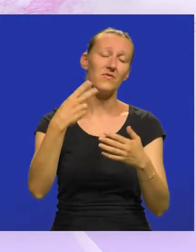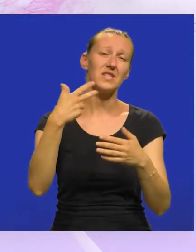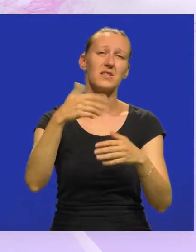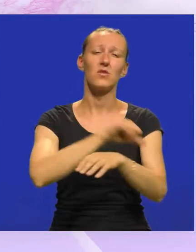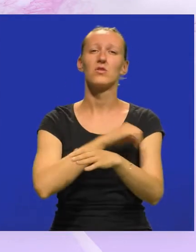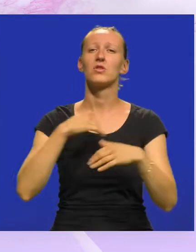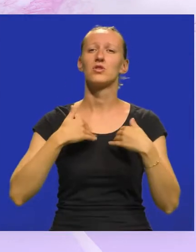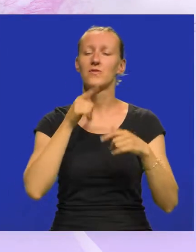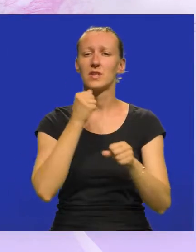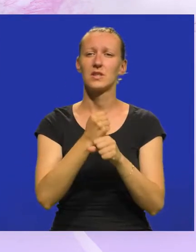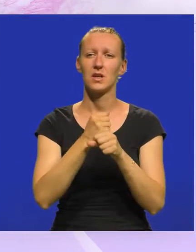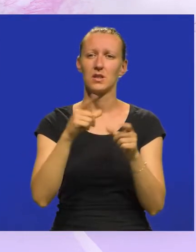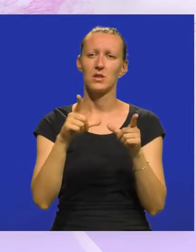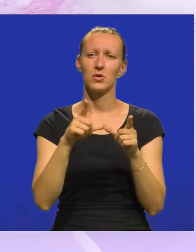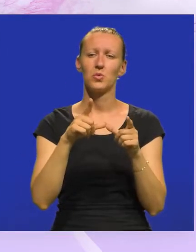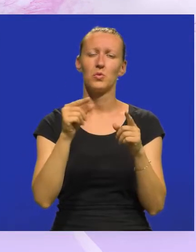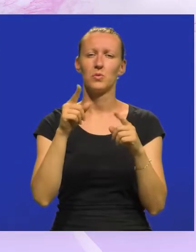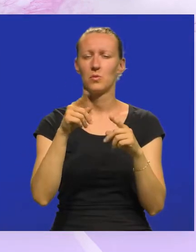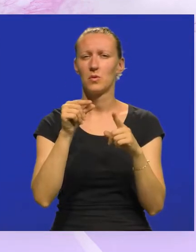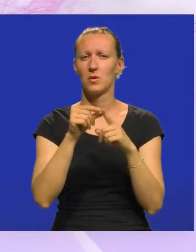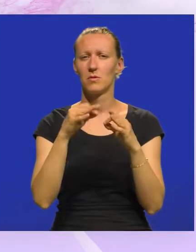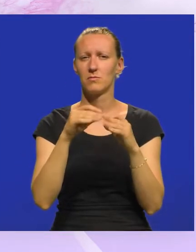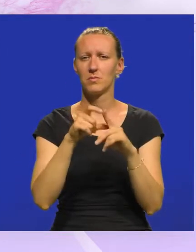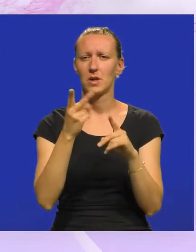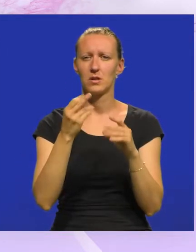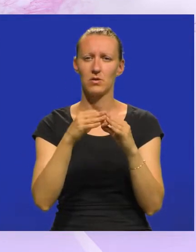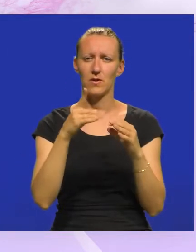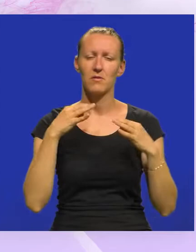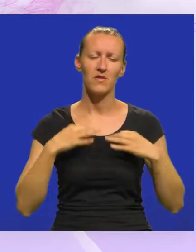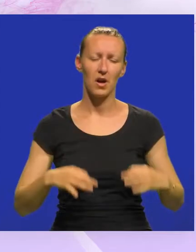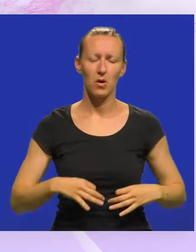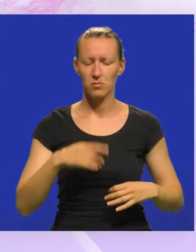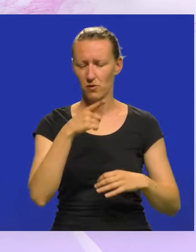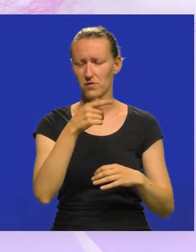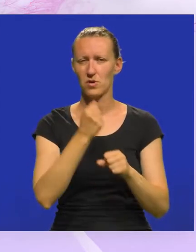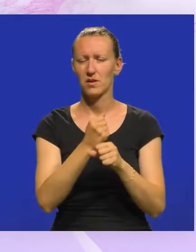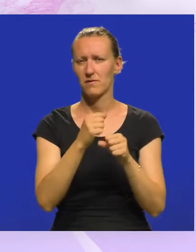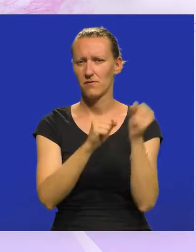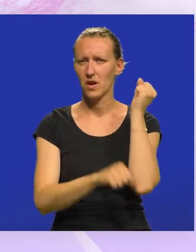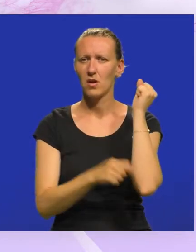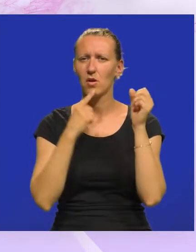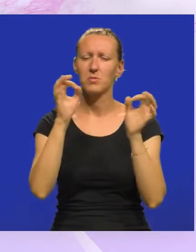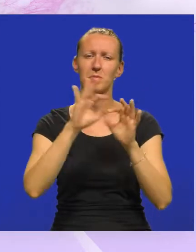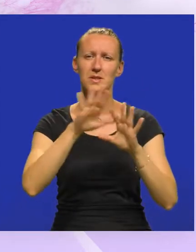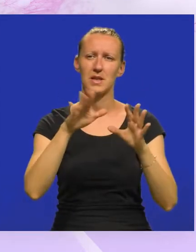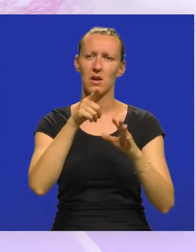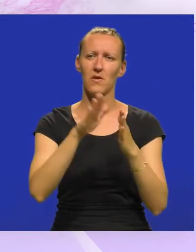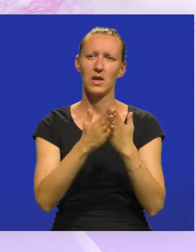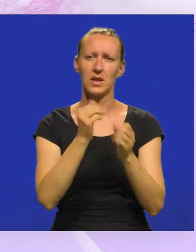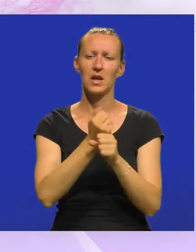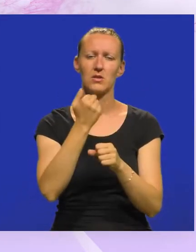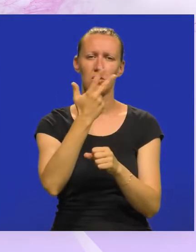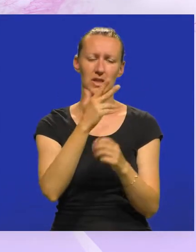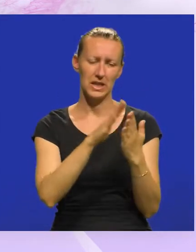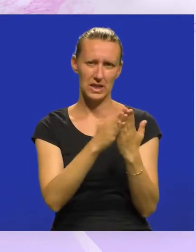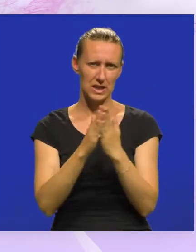živi i radi u Padovi, sveočilišni profesor koji je pripremio cijeli opus. radi sa